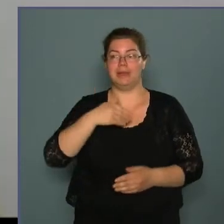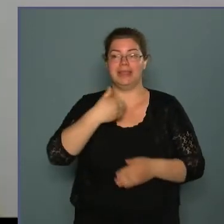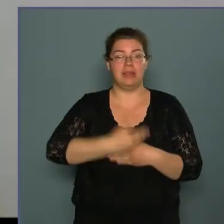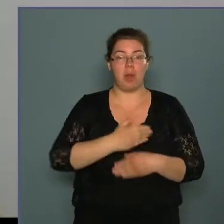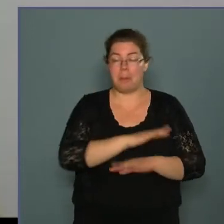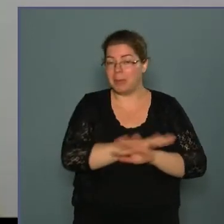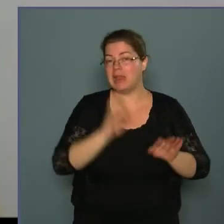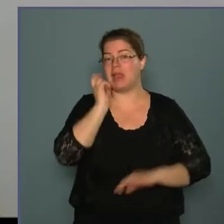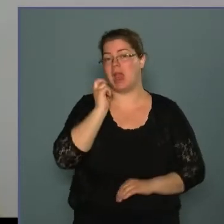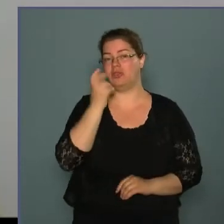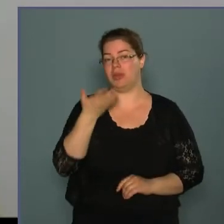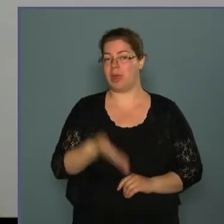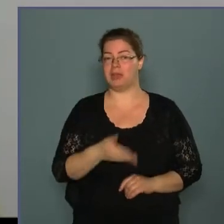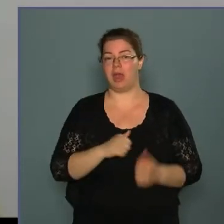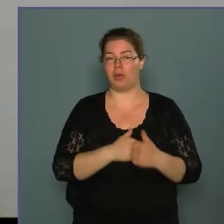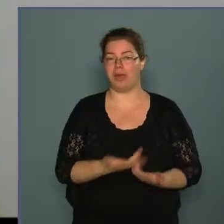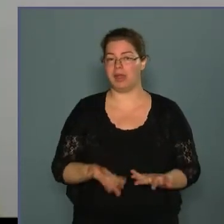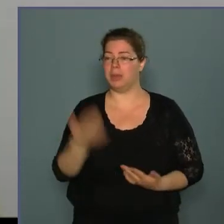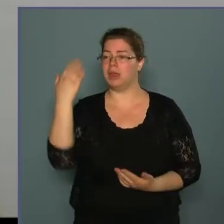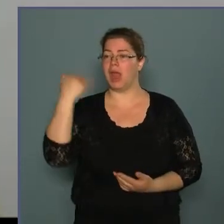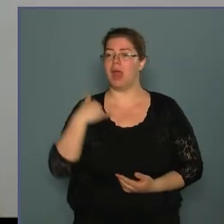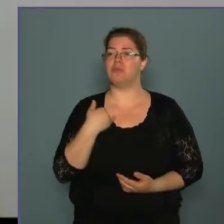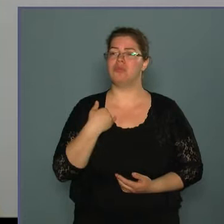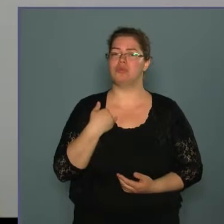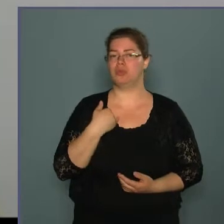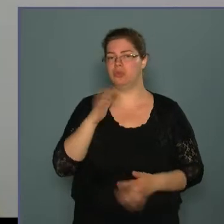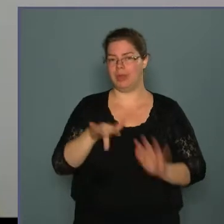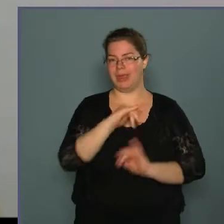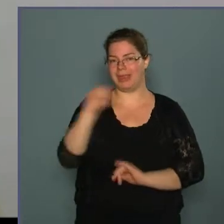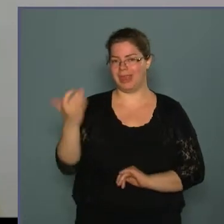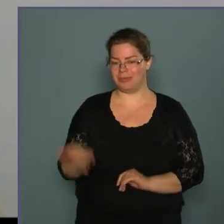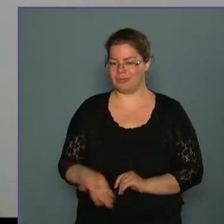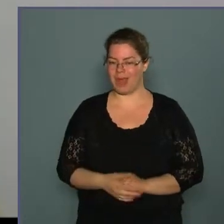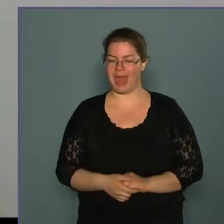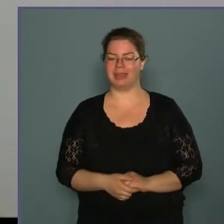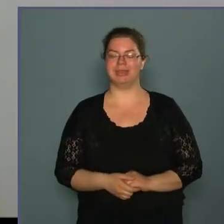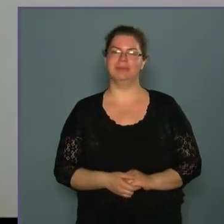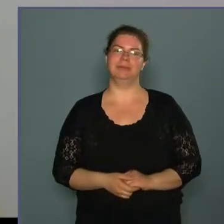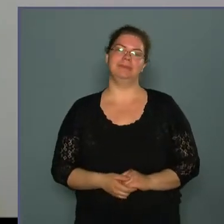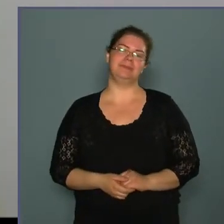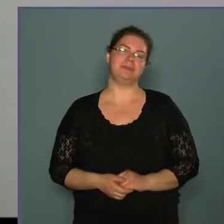szinten mindent Erzsébeten követtem el az elmúlt néhány évben, évtizedben.